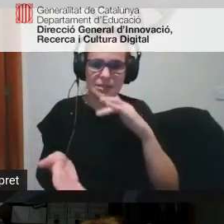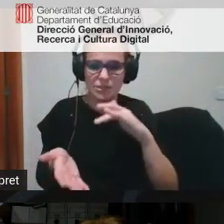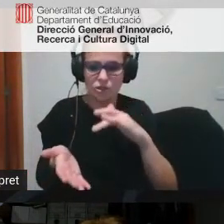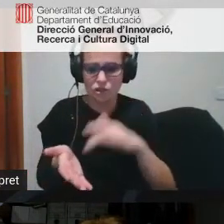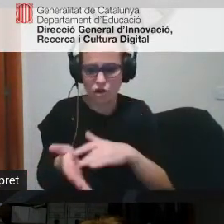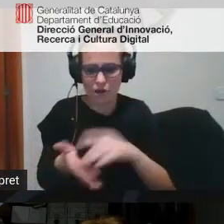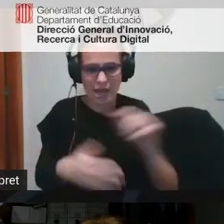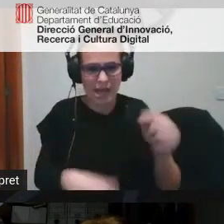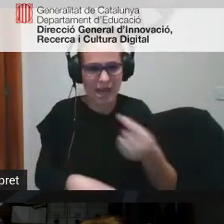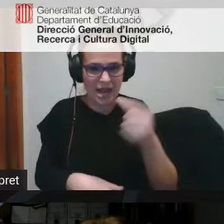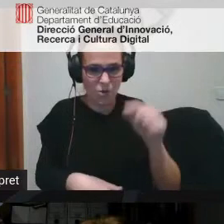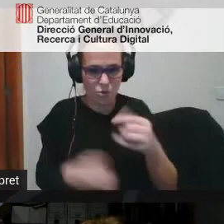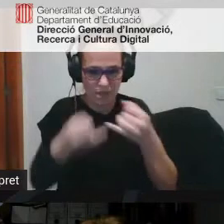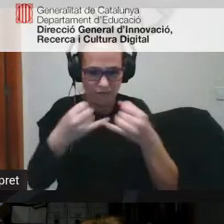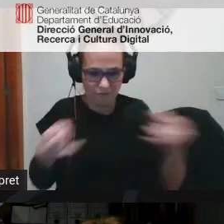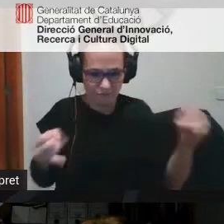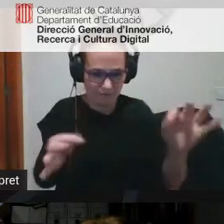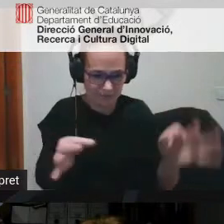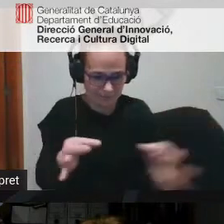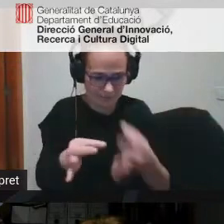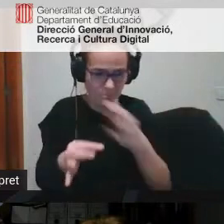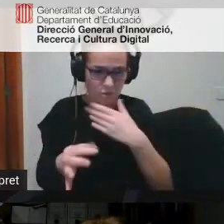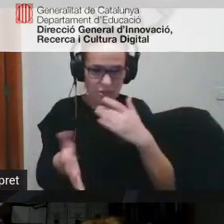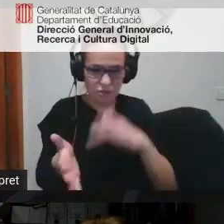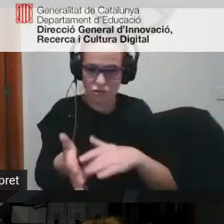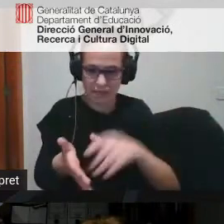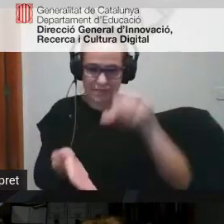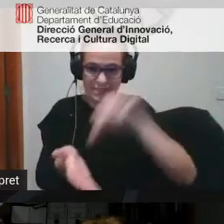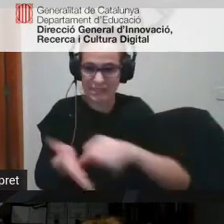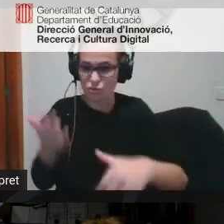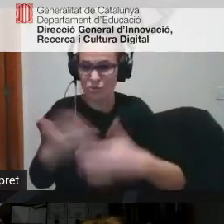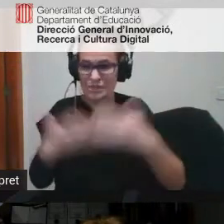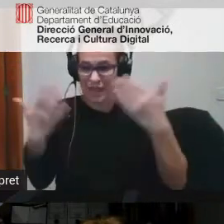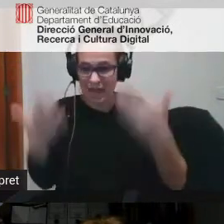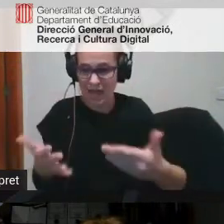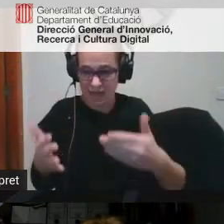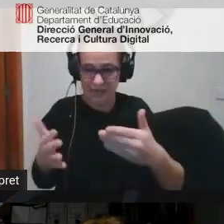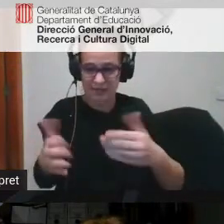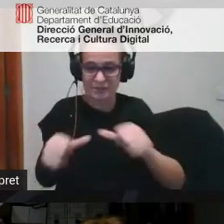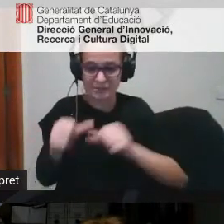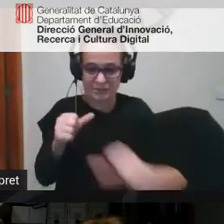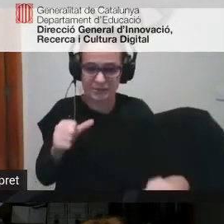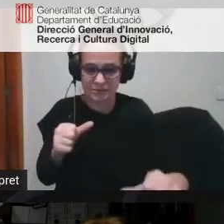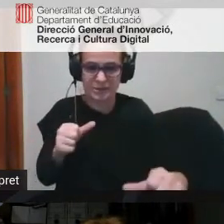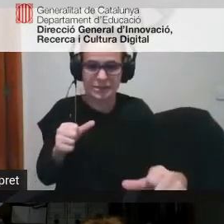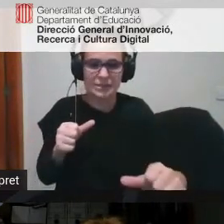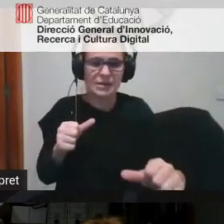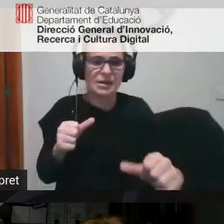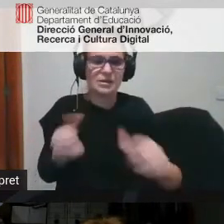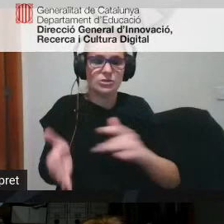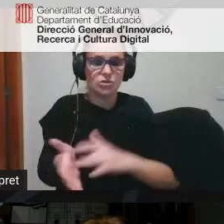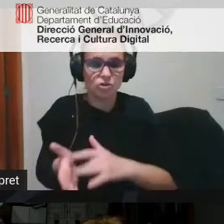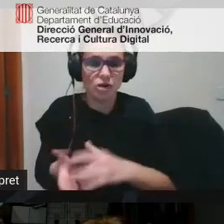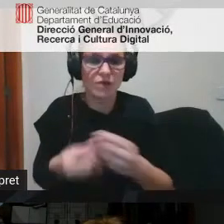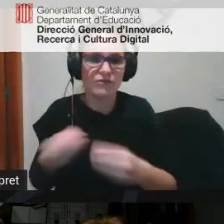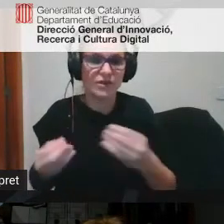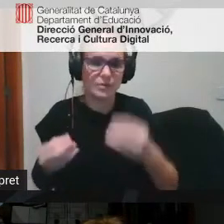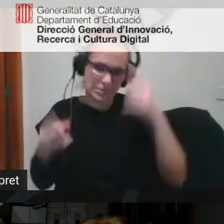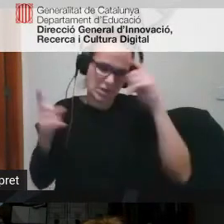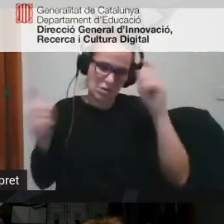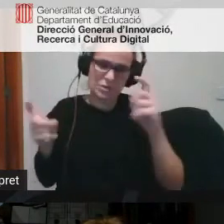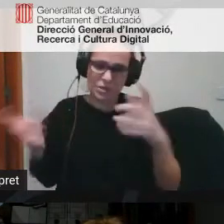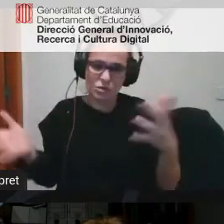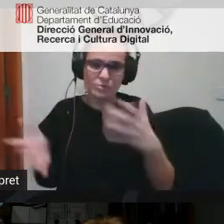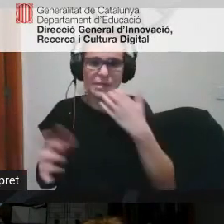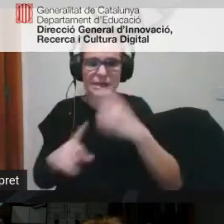en els centres que realment hagin d'engegar ara quin consell podríeu donar per tal de a nivell